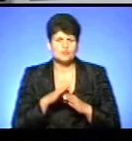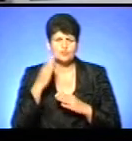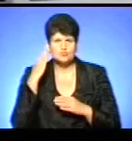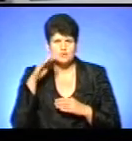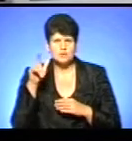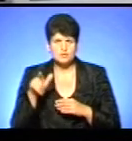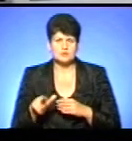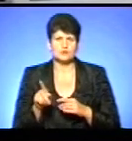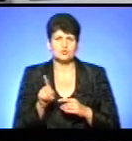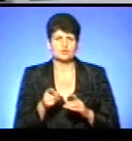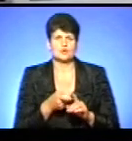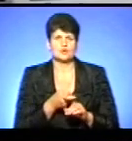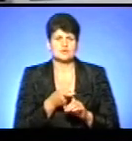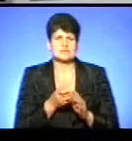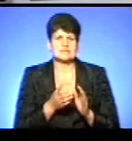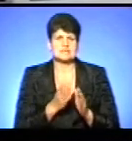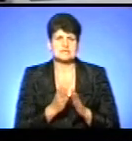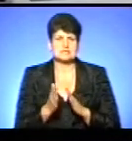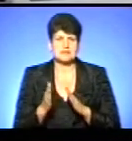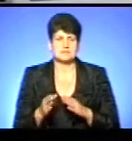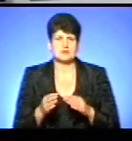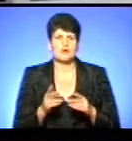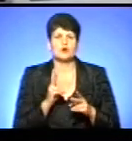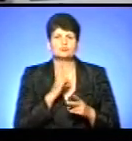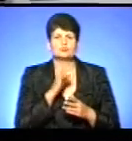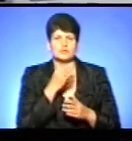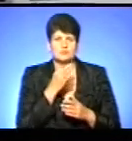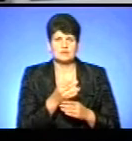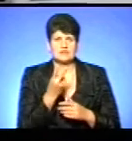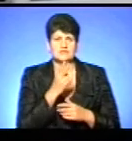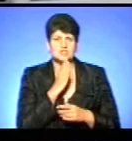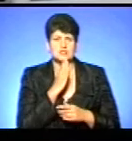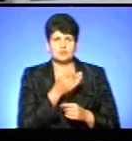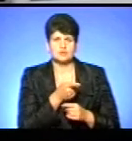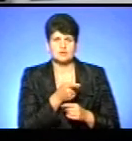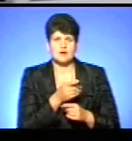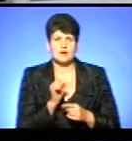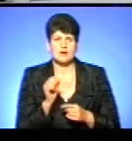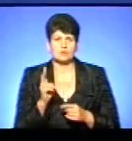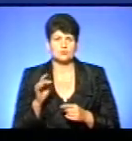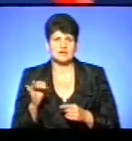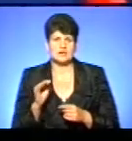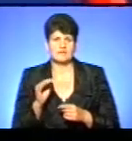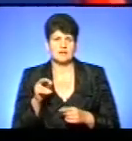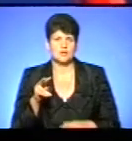системи, яка дає збій, просто практично, хто буде відповідати? Тих дві жіночки, акушерка і філолог.